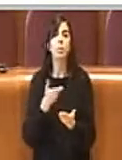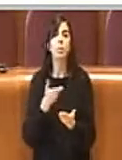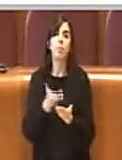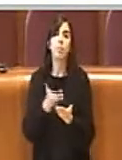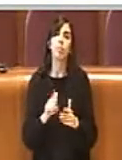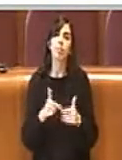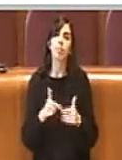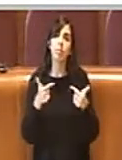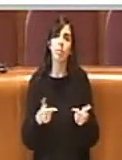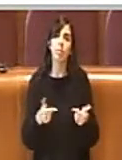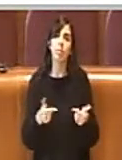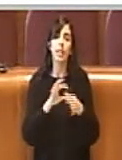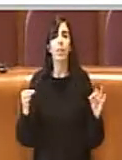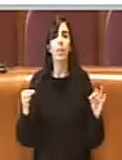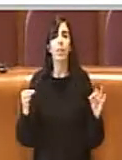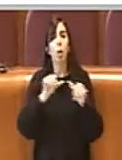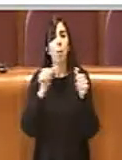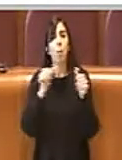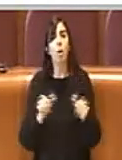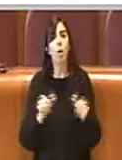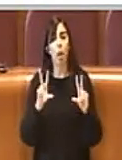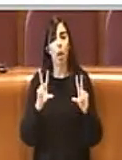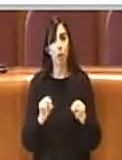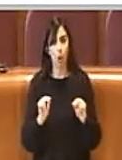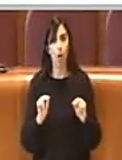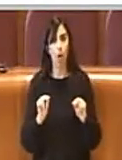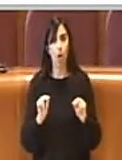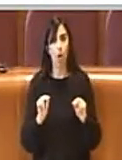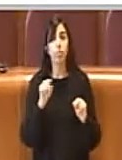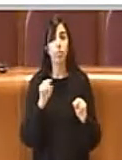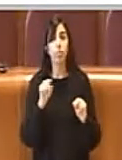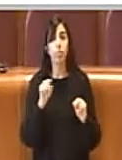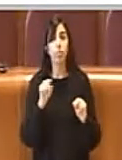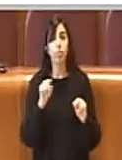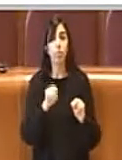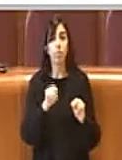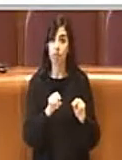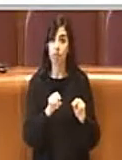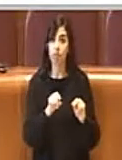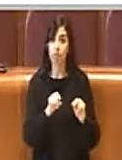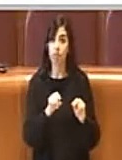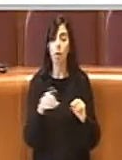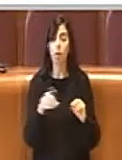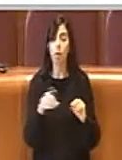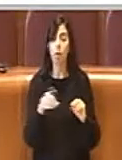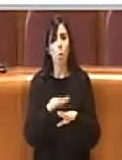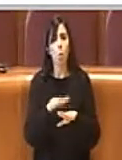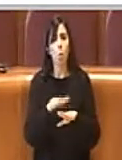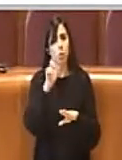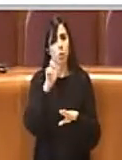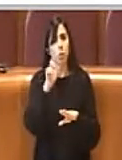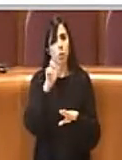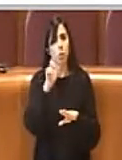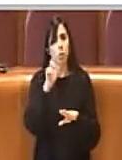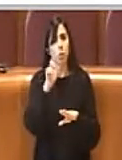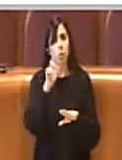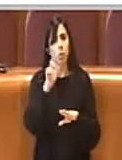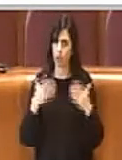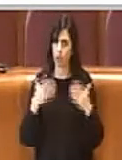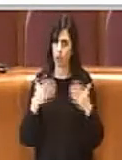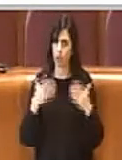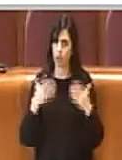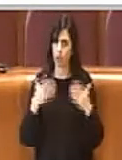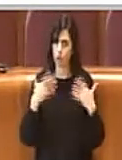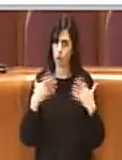definizione di un nuovo modello che eh utilizzato anche in altre in altre città che è